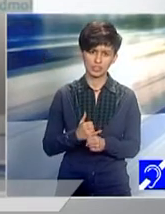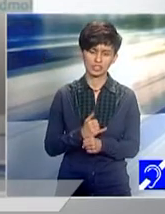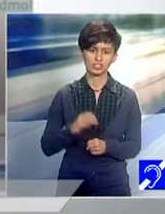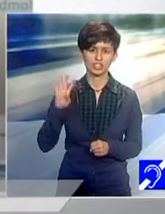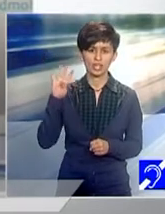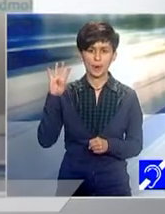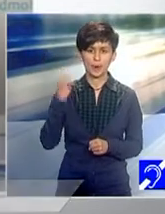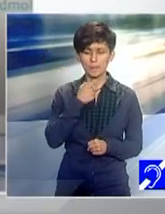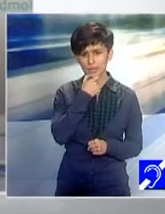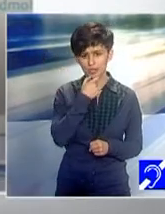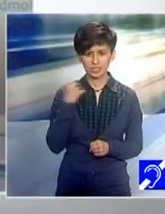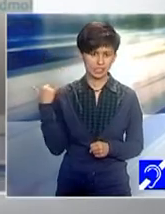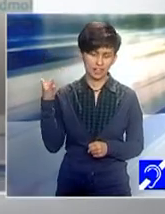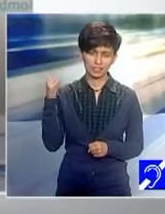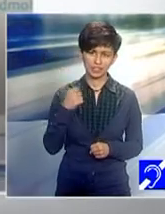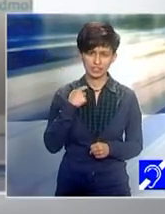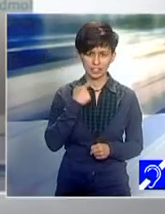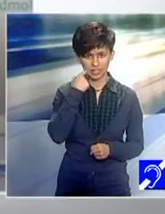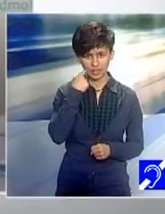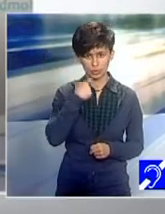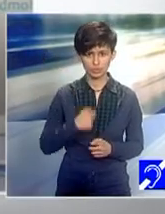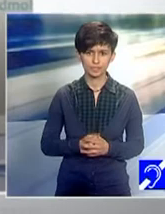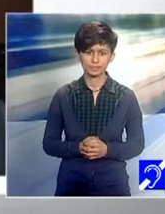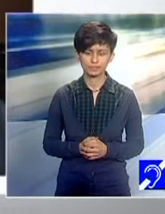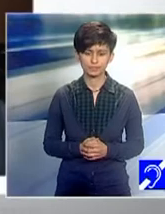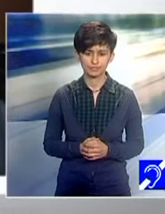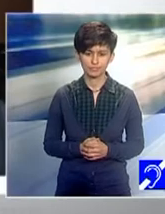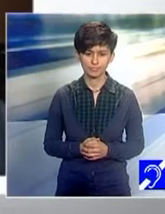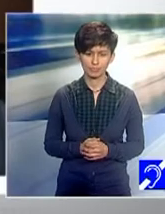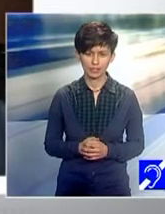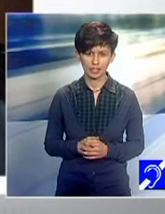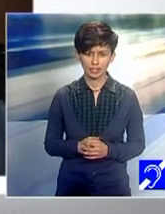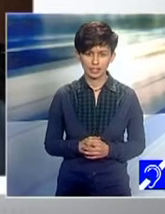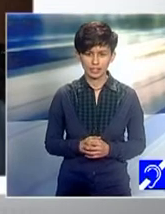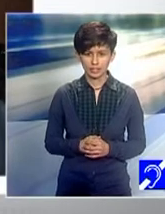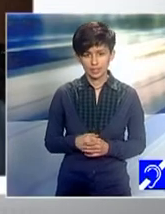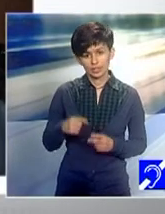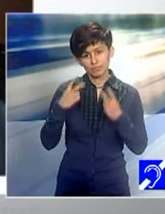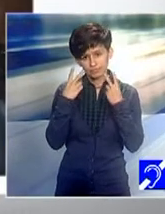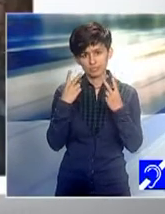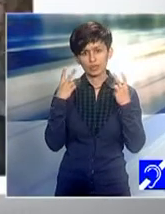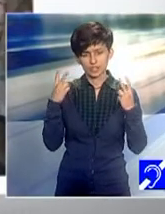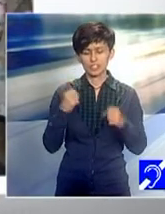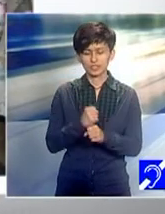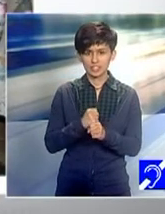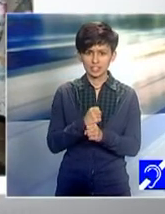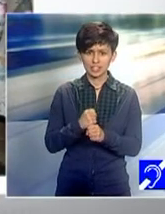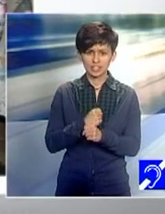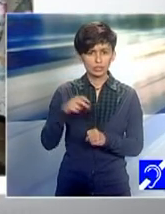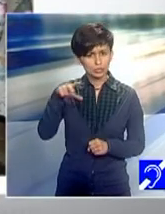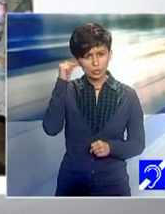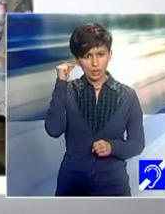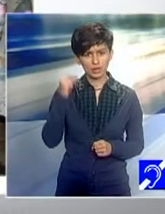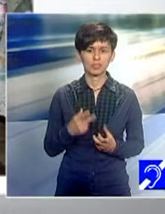ani de când sunt la Cluj, dar cam atât. Și cu ocazia acestei vizite de studiu am aflat și eu foarte multe